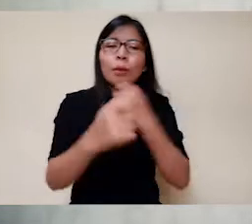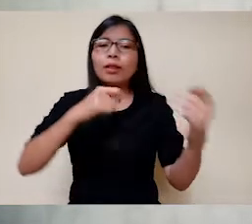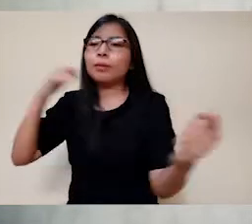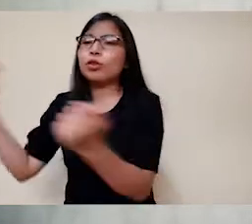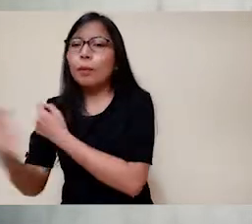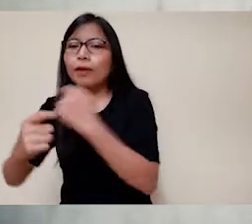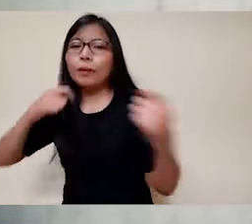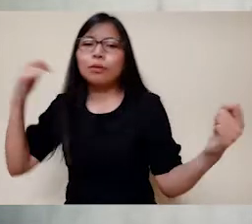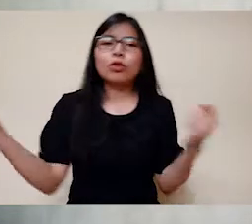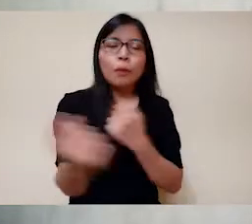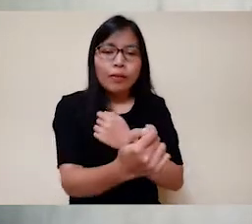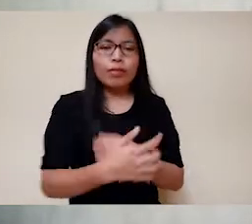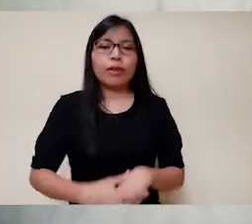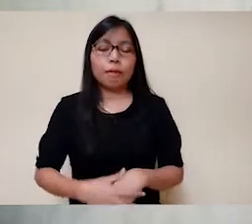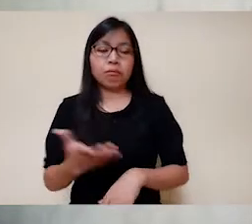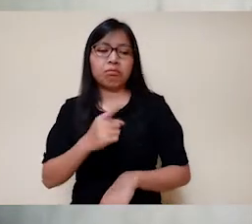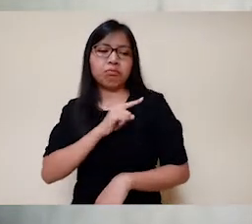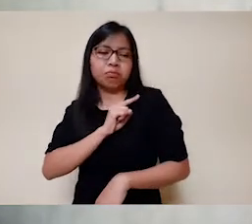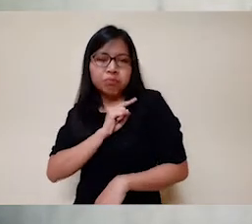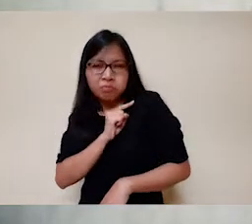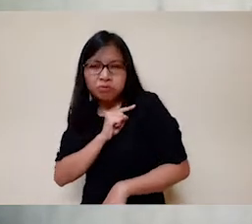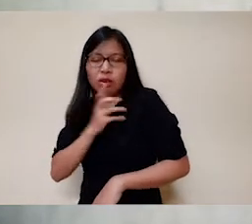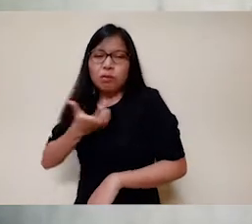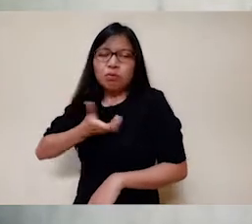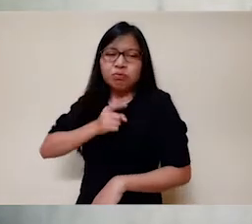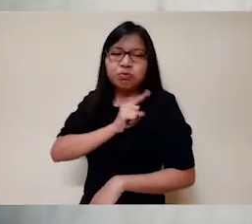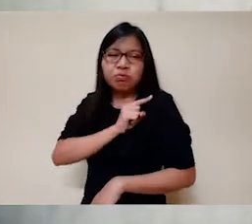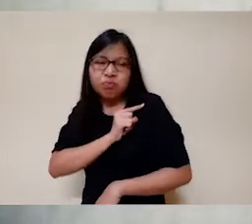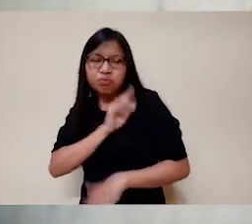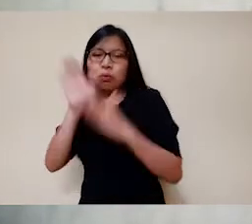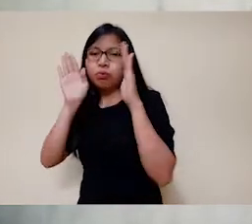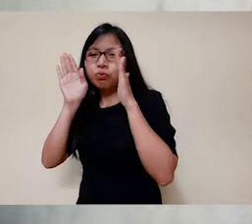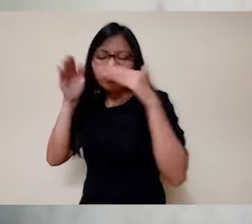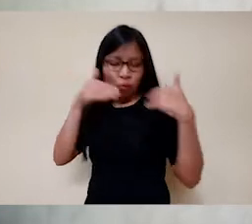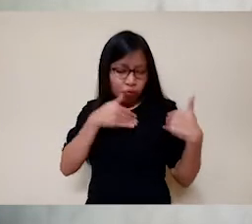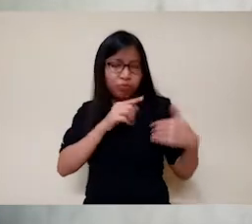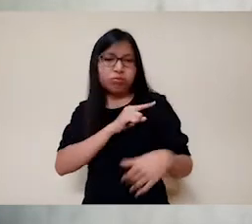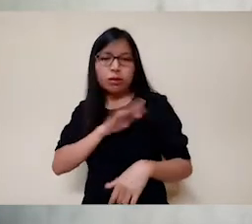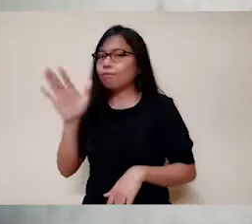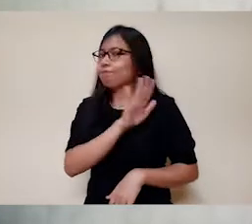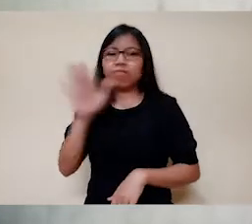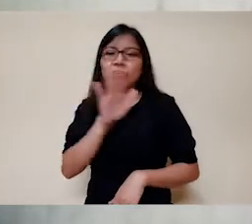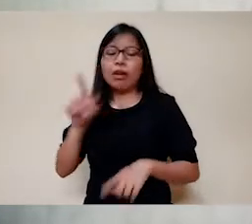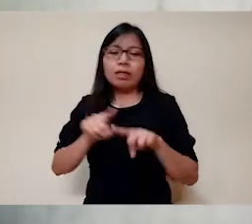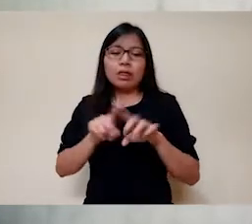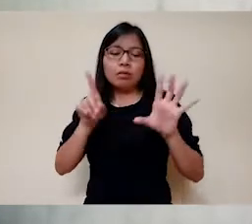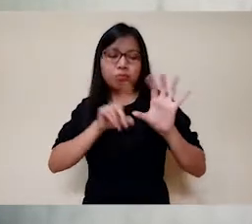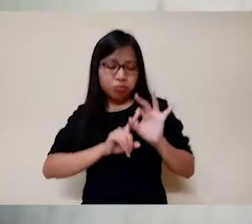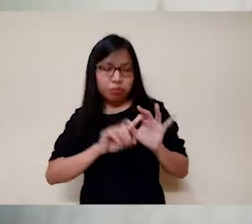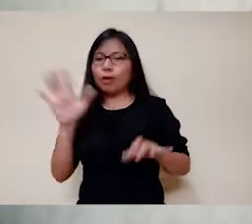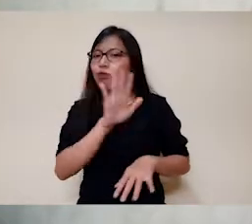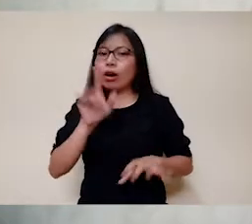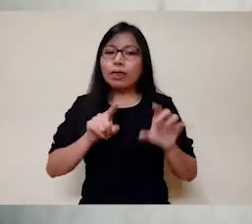egocentris kita, berorientasi kepada Kristus sentris. Bagaimana kita menghayati ini